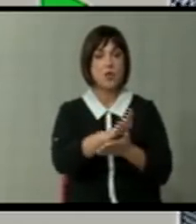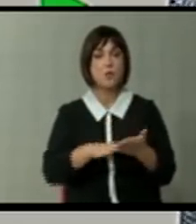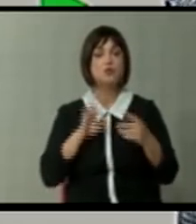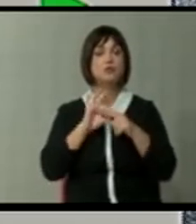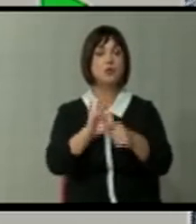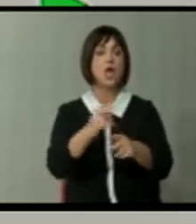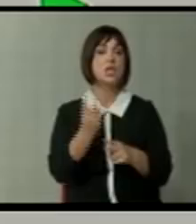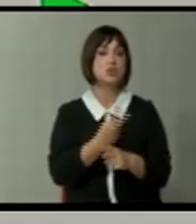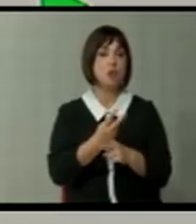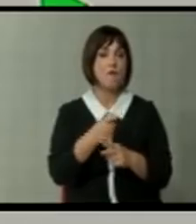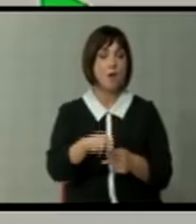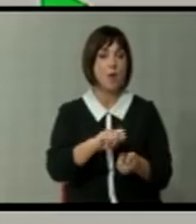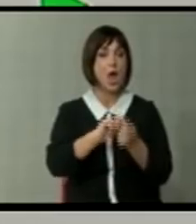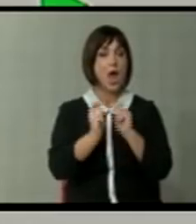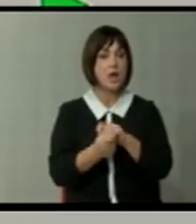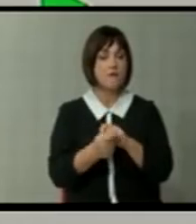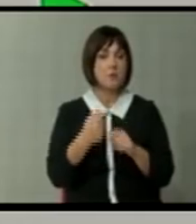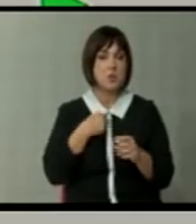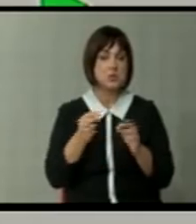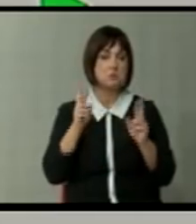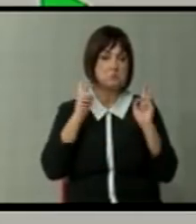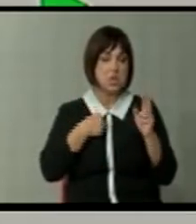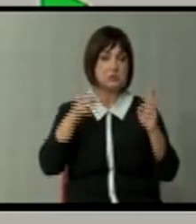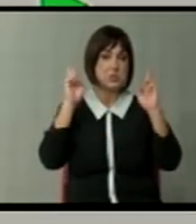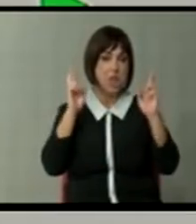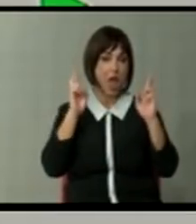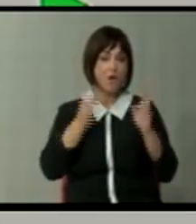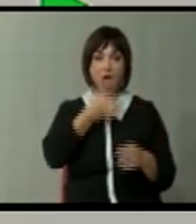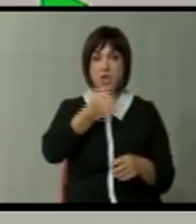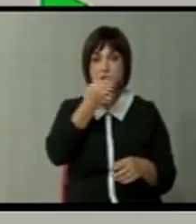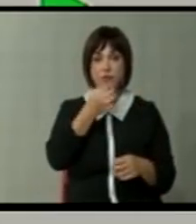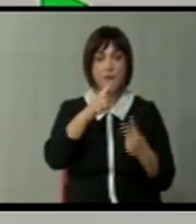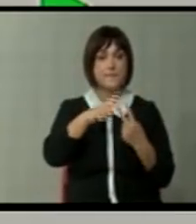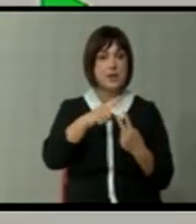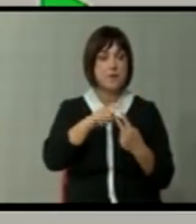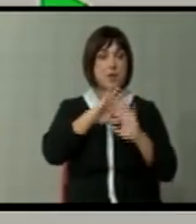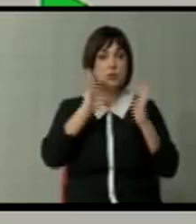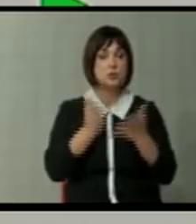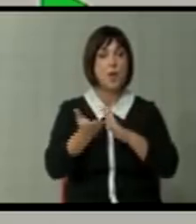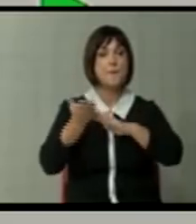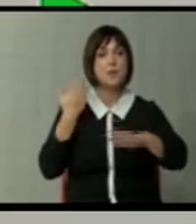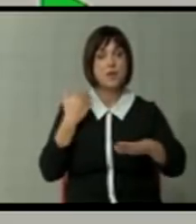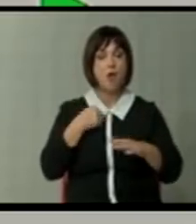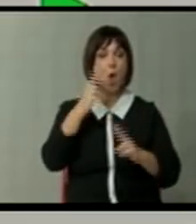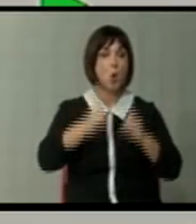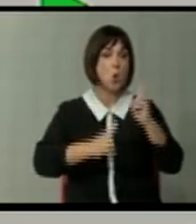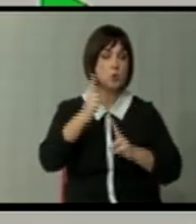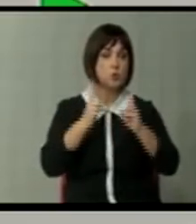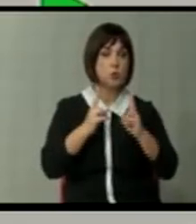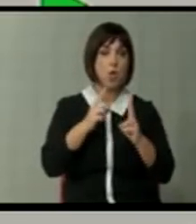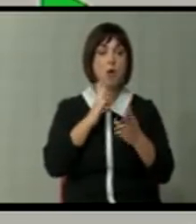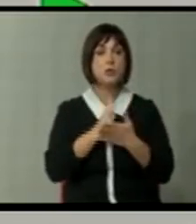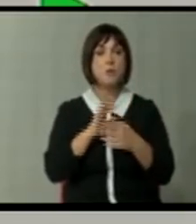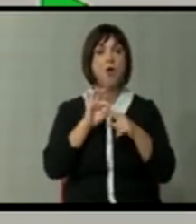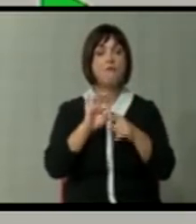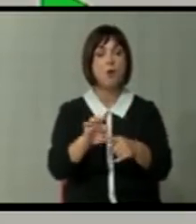државата во процесот на реформи. Аси искрено се надевав дека извещаот од прибе, во оно што сите ние предходно го дискутиравме, буквално ќе ќе